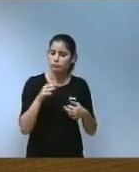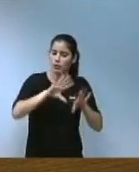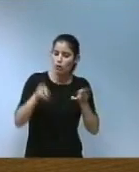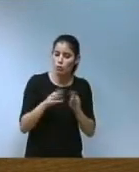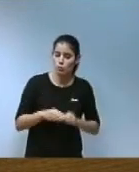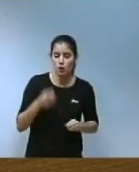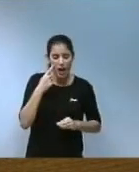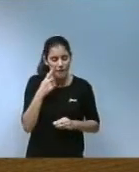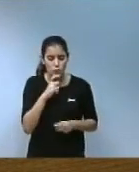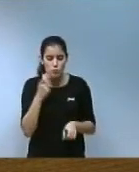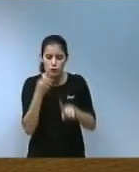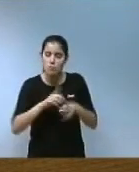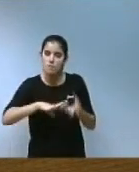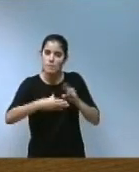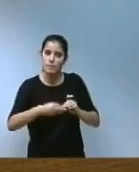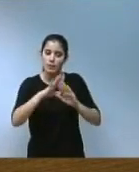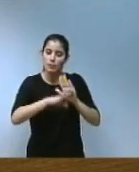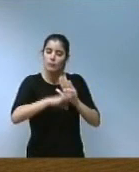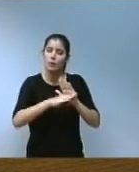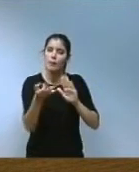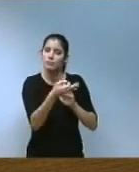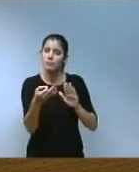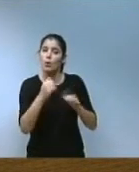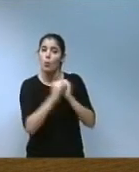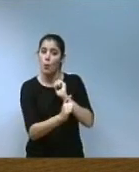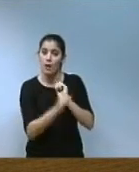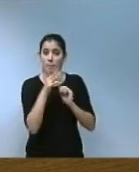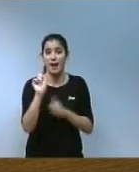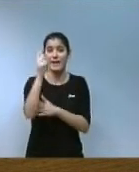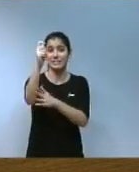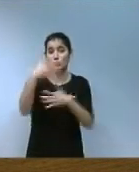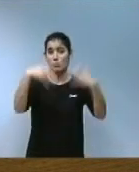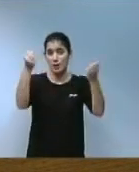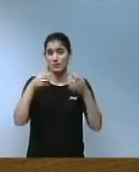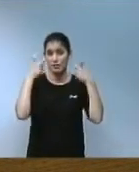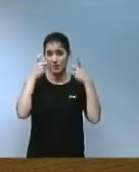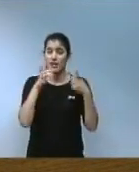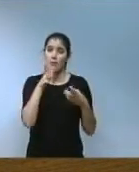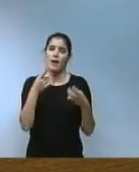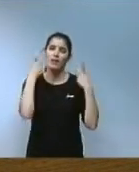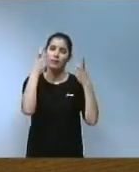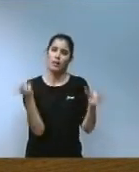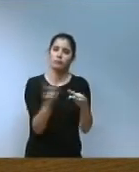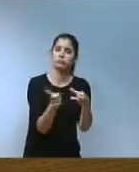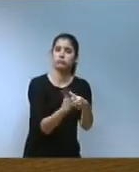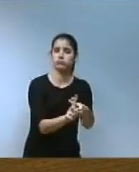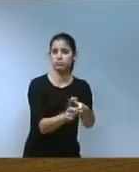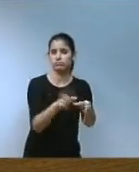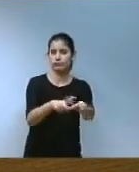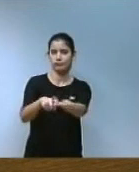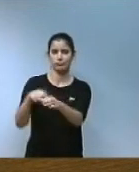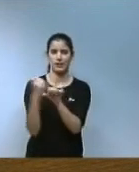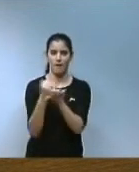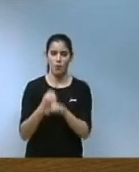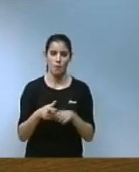ponderar quin tipus de programes són més rendibles socialment i en termes d'èxit, d'inserció i permanència en el mercat de treball.